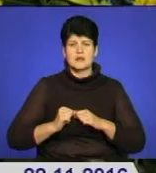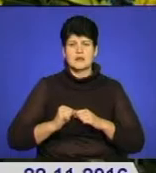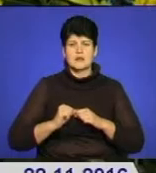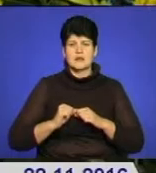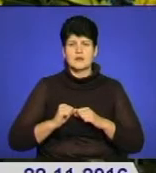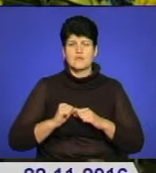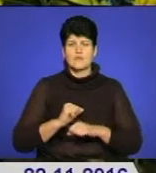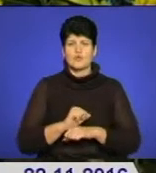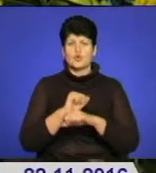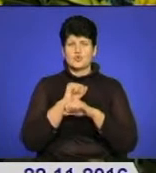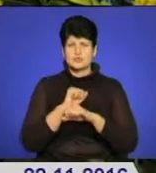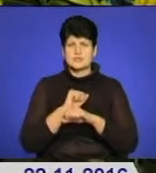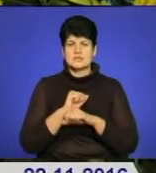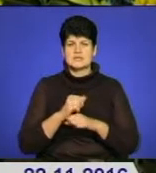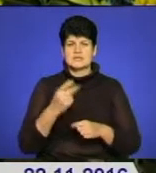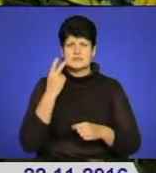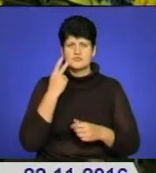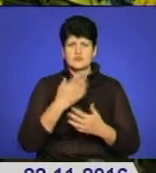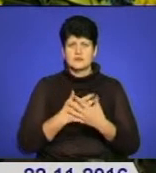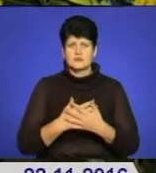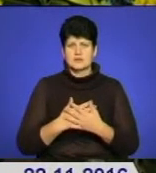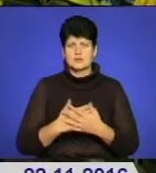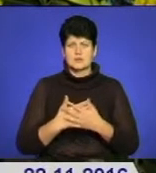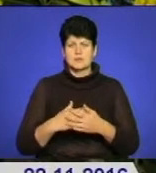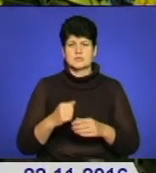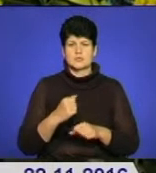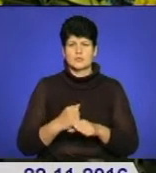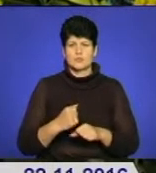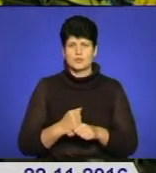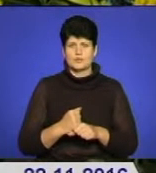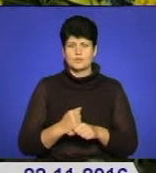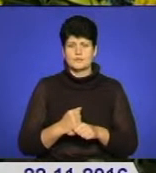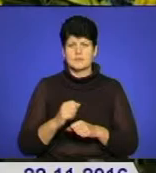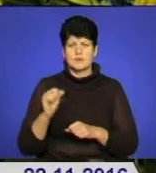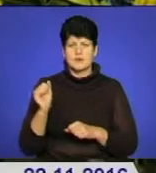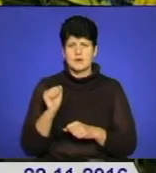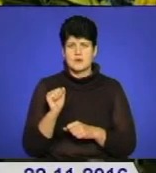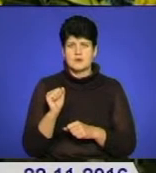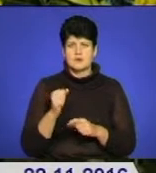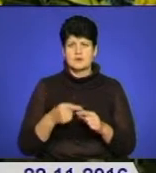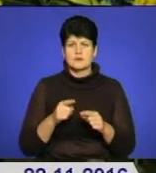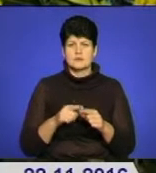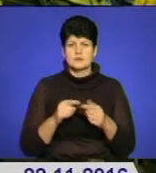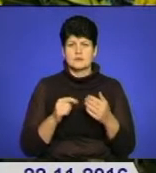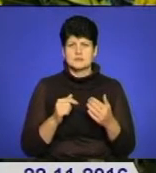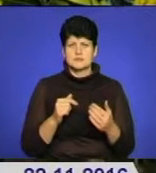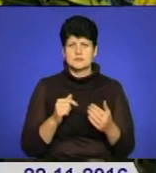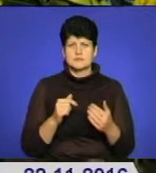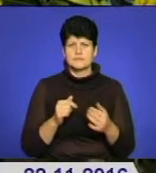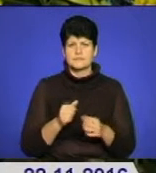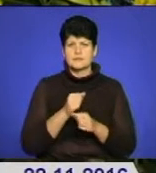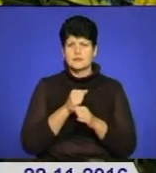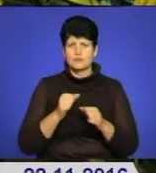несправедливість до людей, які не заслужують, не слуговують несправедливість. І тому я